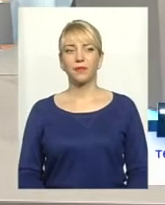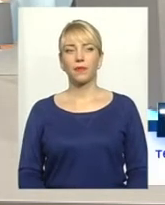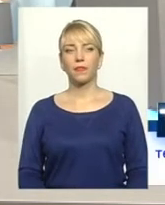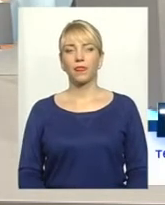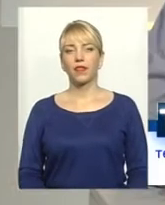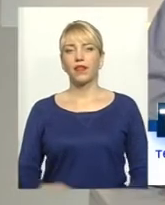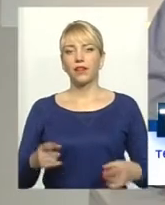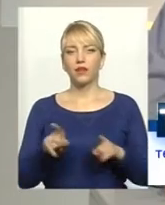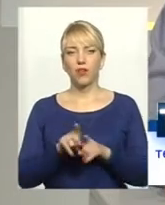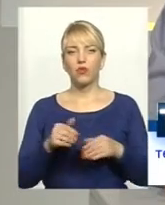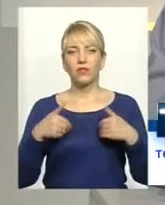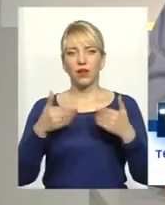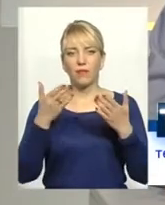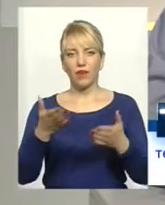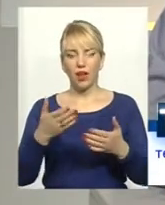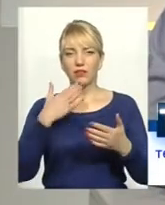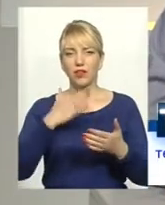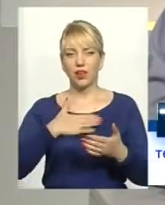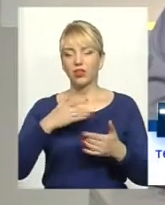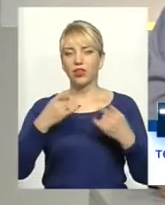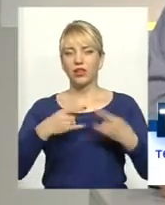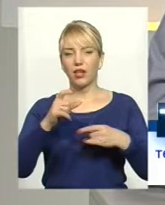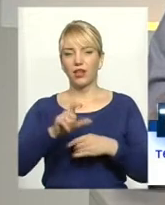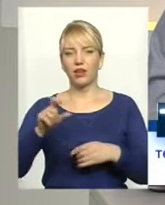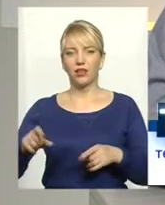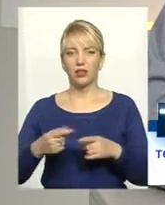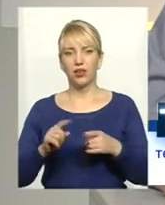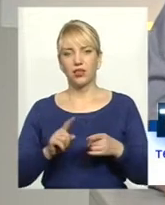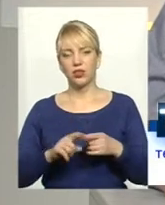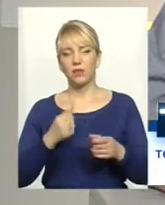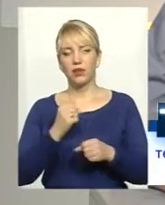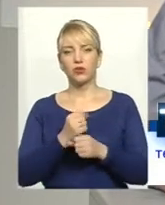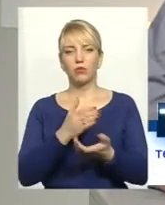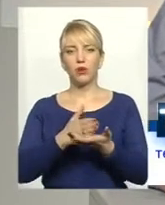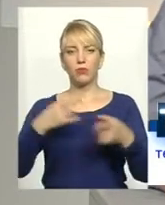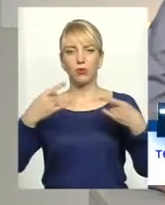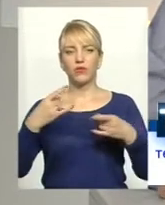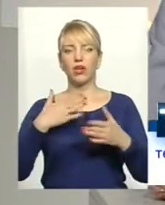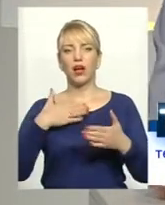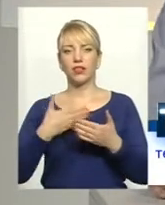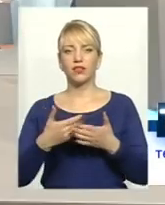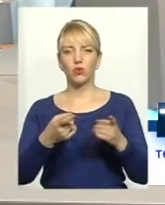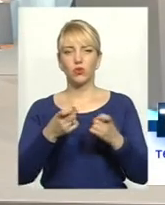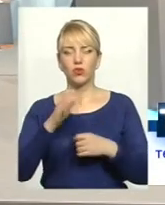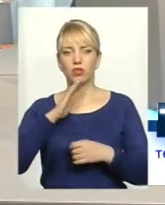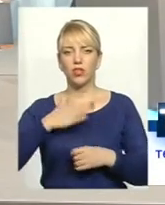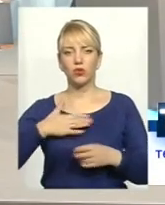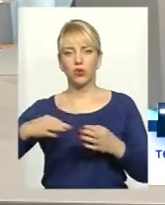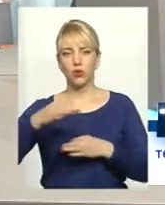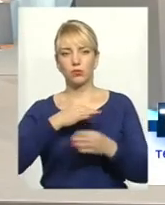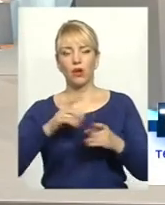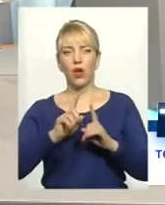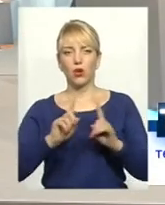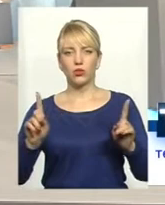вітаю, шановні глядачі. Нагадую, ми працюємо в прямому ефірі. Будь ласка, активно долучайтеся до розмови. А особливі вітання